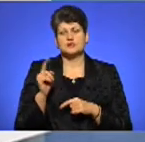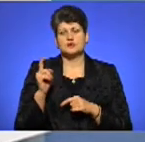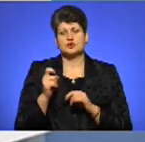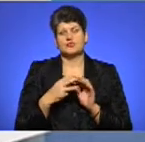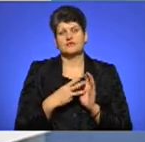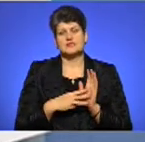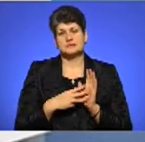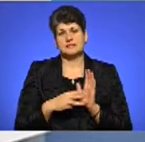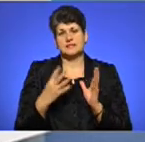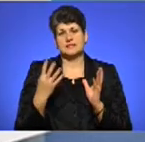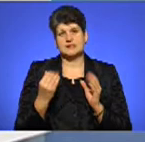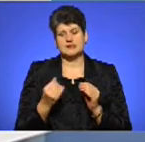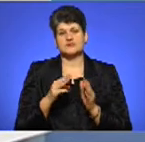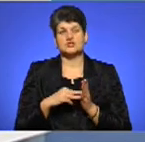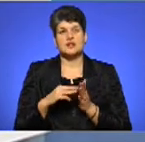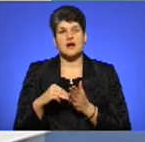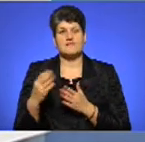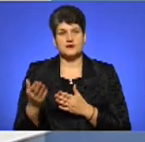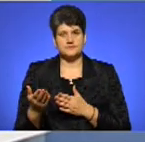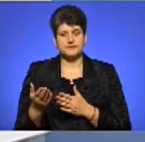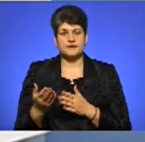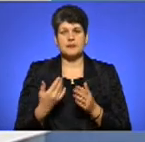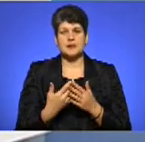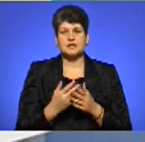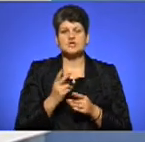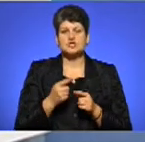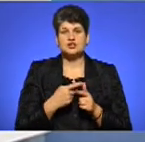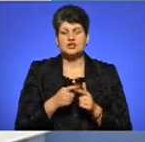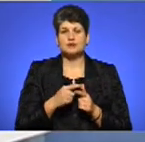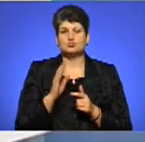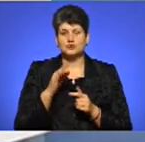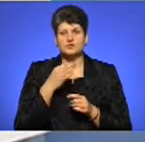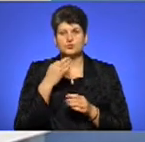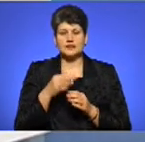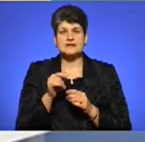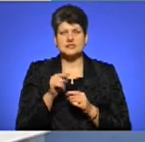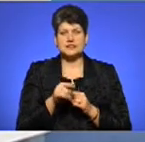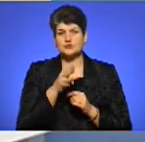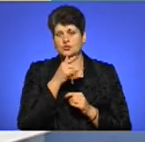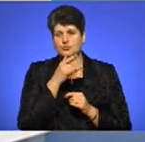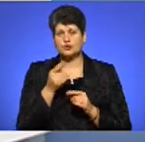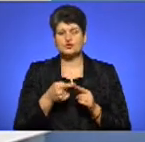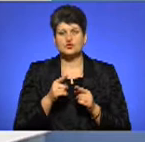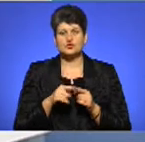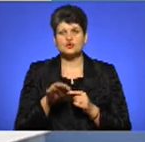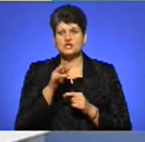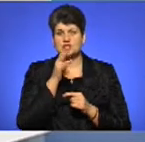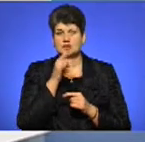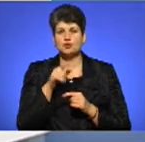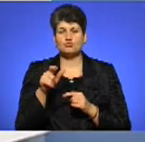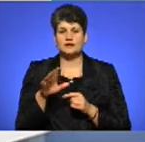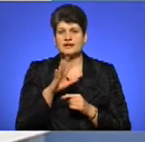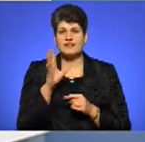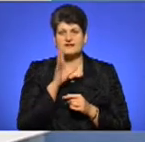днів і штрафи, чи наступає якась відповідальність за те, що впродовж цього відведеного часу люди не